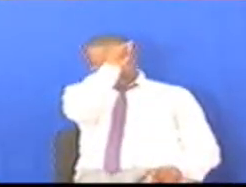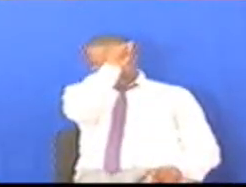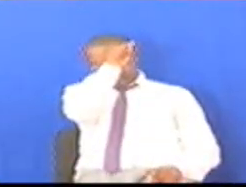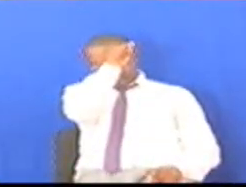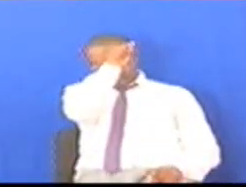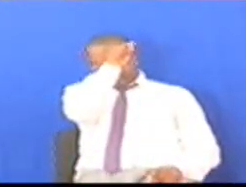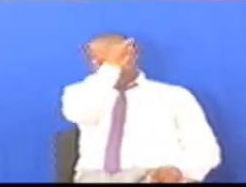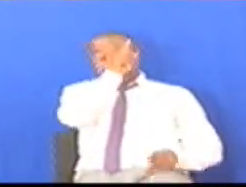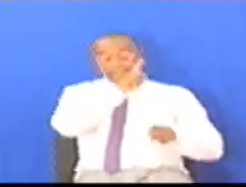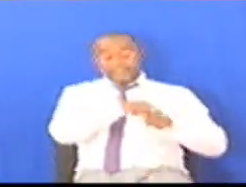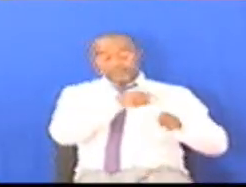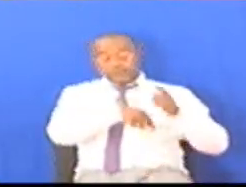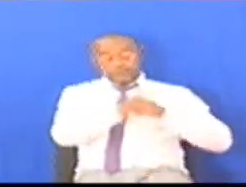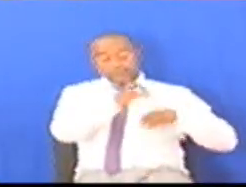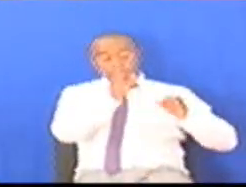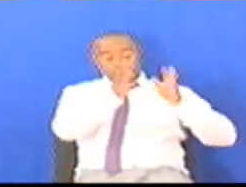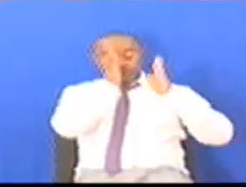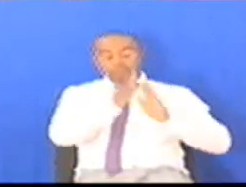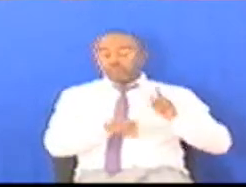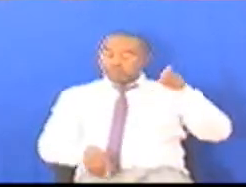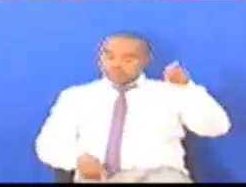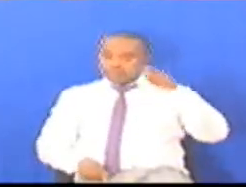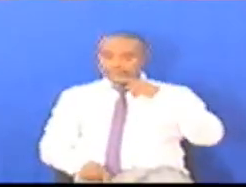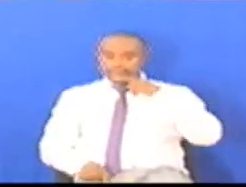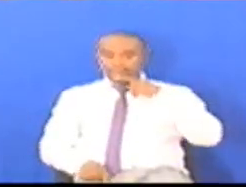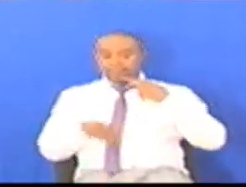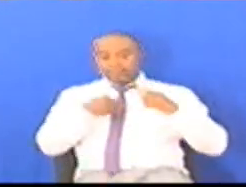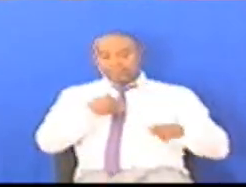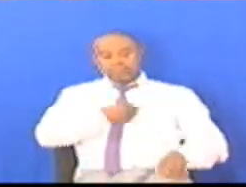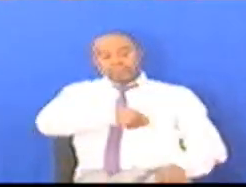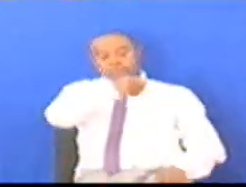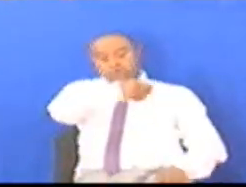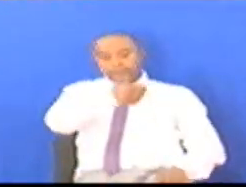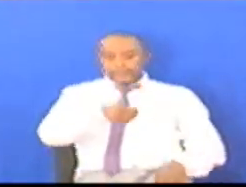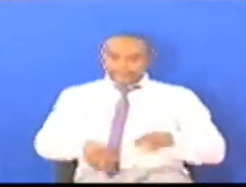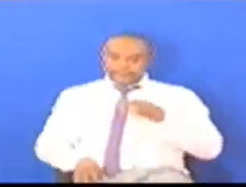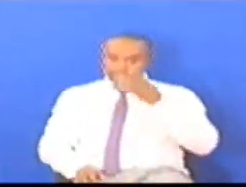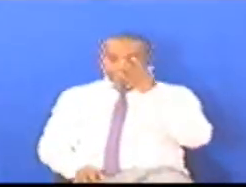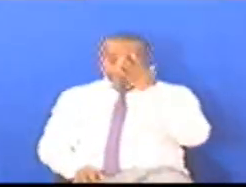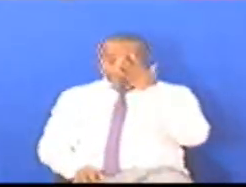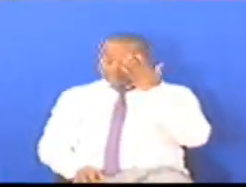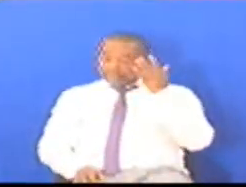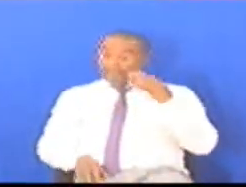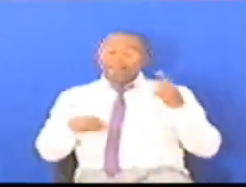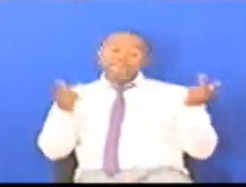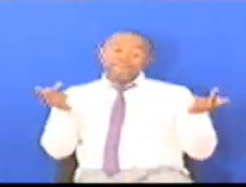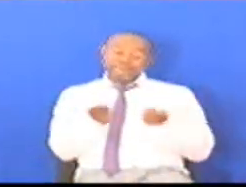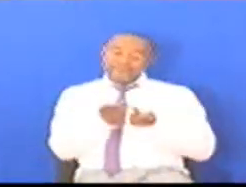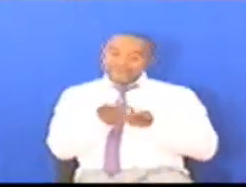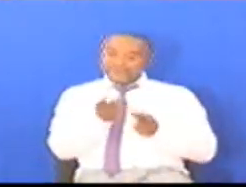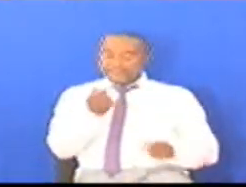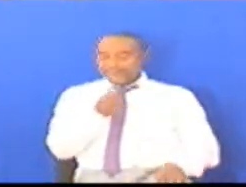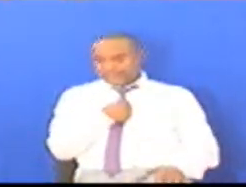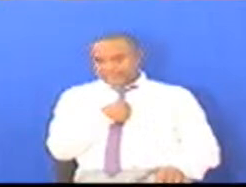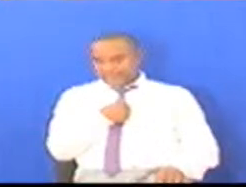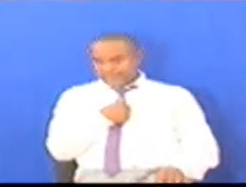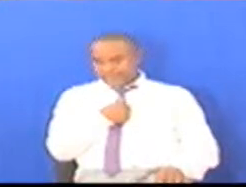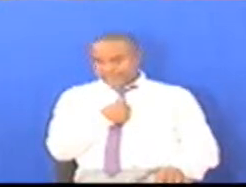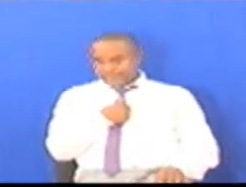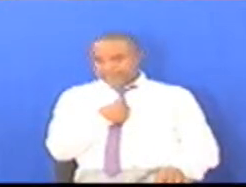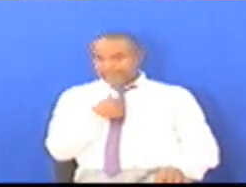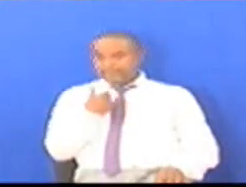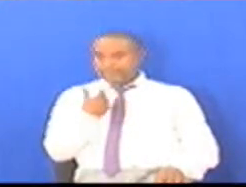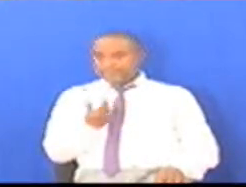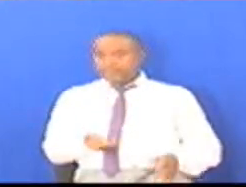Kwenye Uchaguzi Wetu hongera Sana Mwishmiwa Zambamba na hilo Nipeleke Nipeleke Hongera